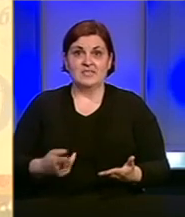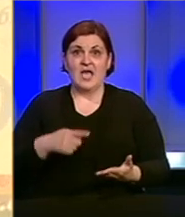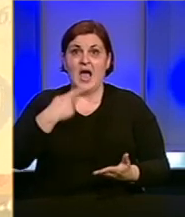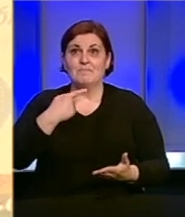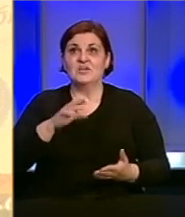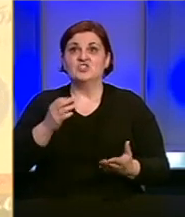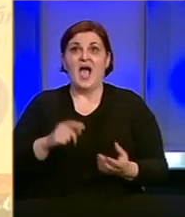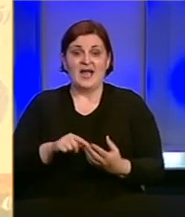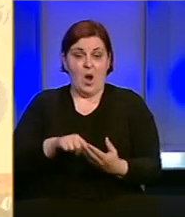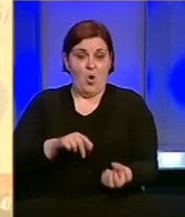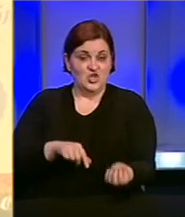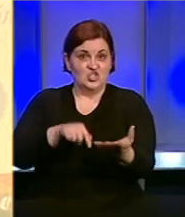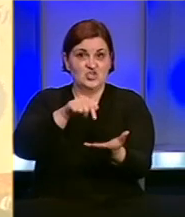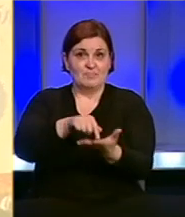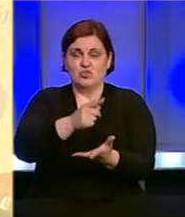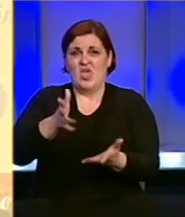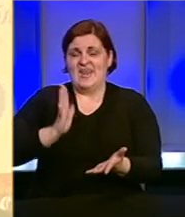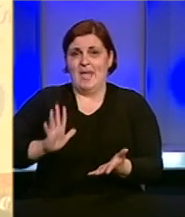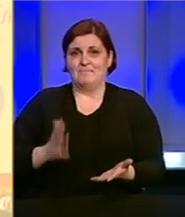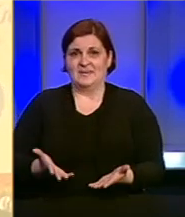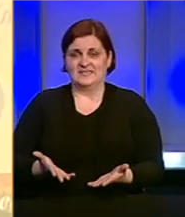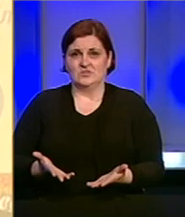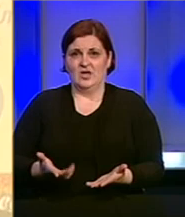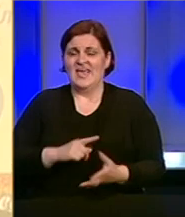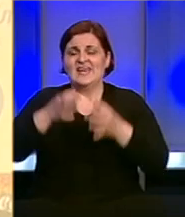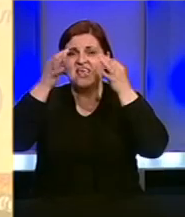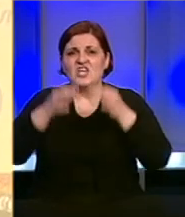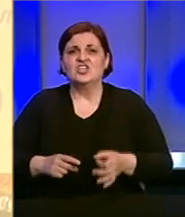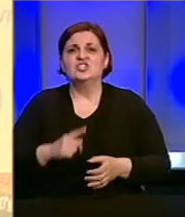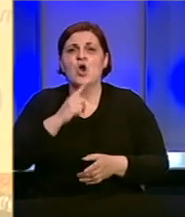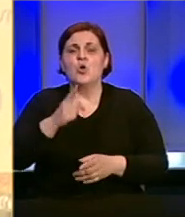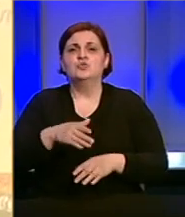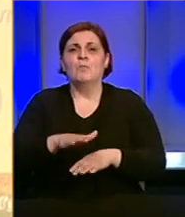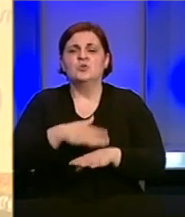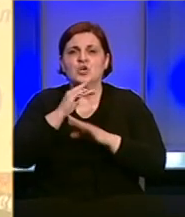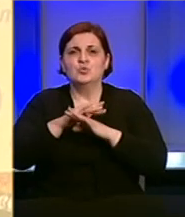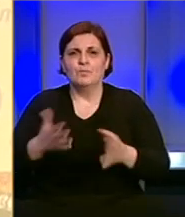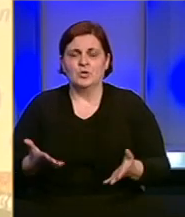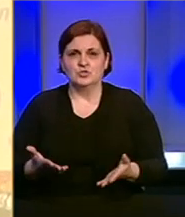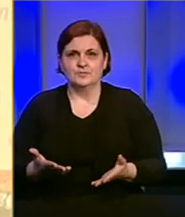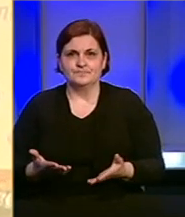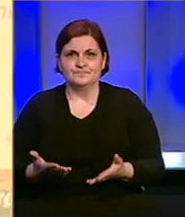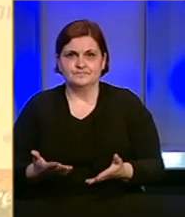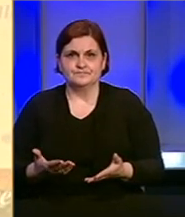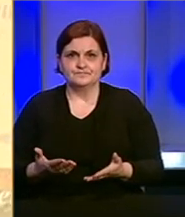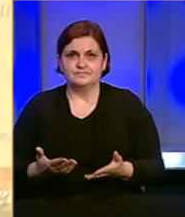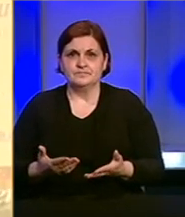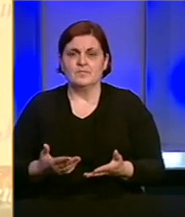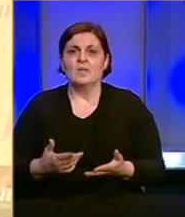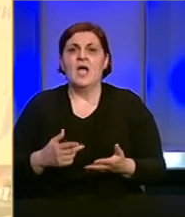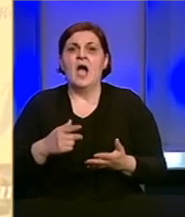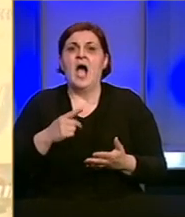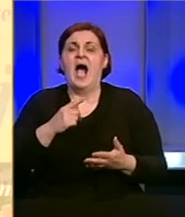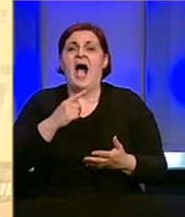centra kao žarište infekcije, to je nepristojeno, to nije na čast onima koji su pokrenuli tu priču. Ali učinjen se da u završnici